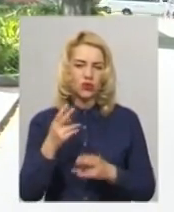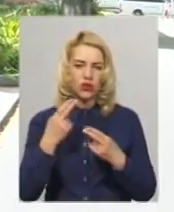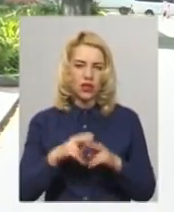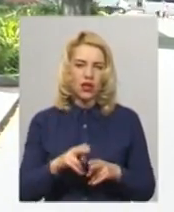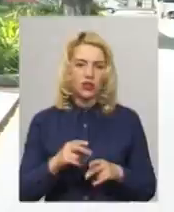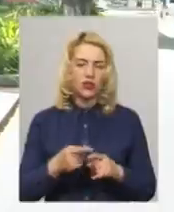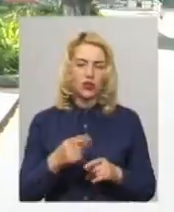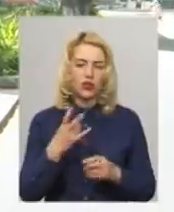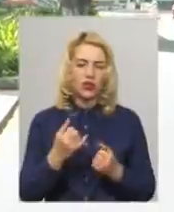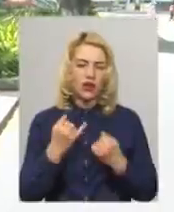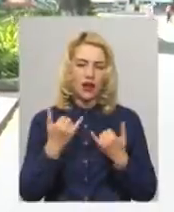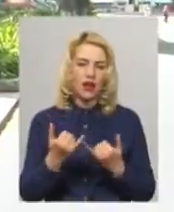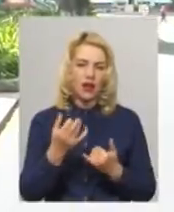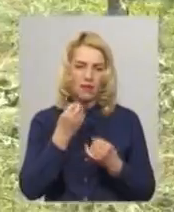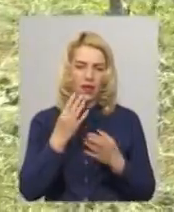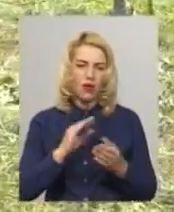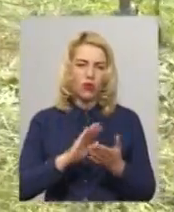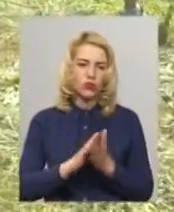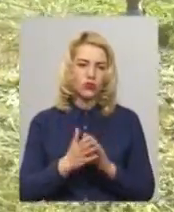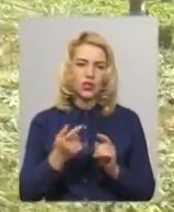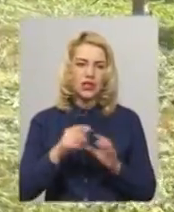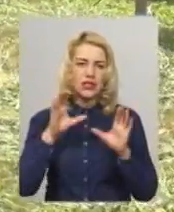законом не заборонено, а в правилах в них передбачено.